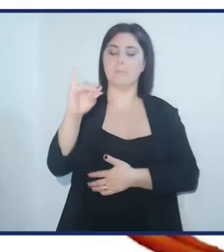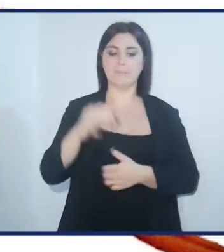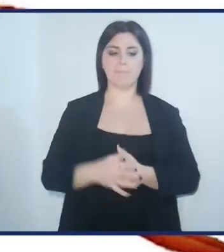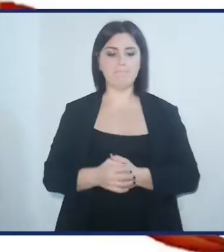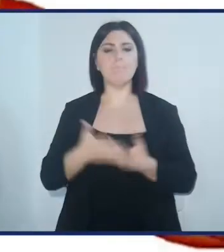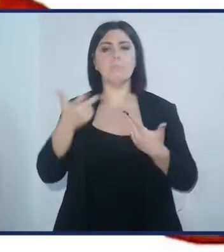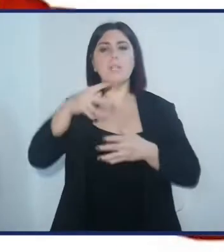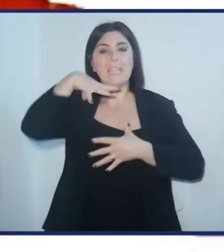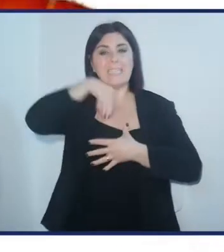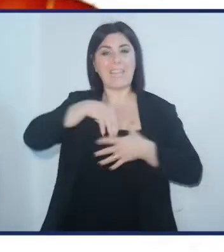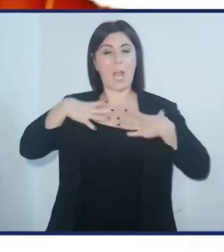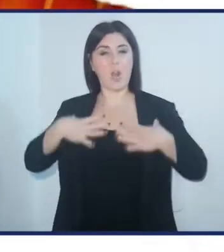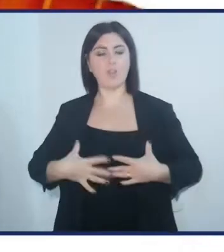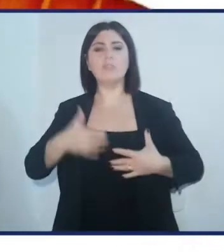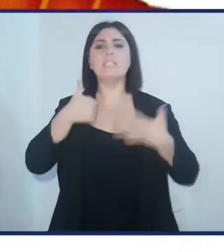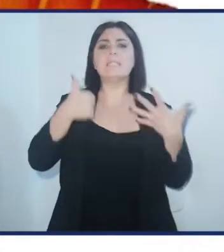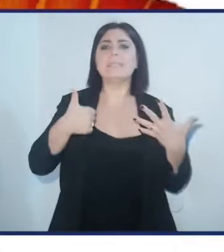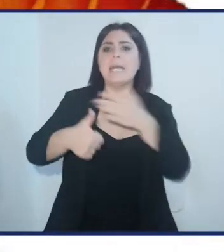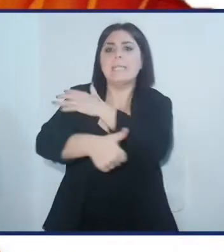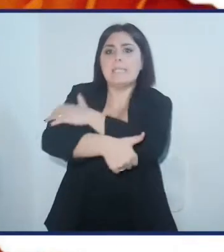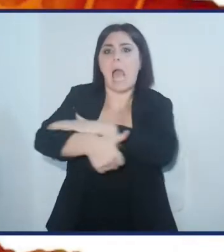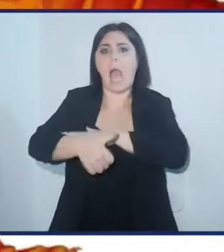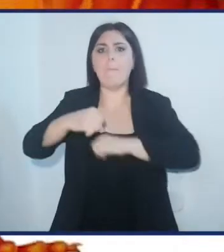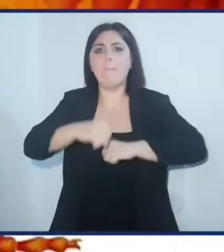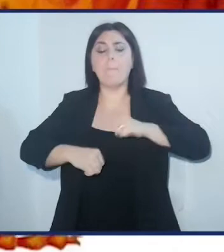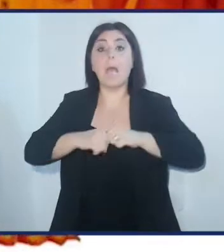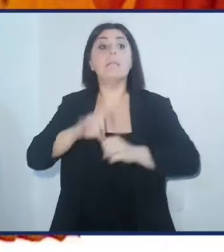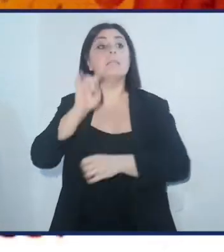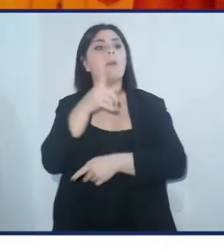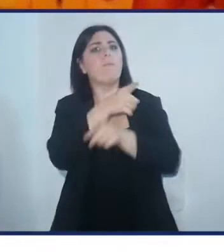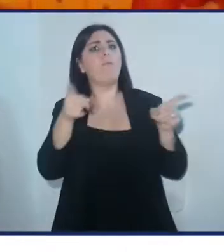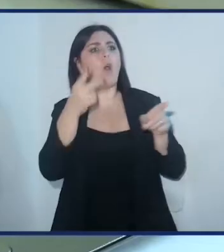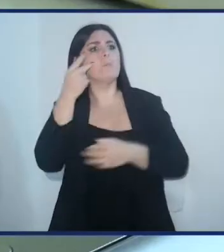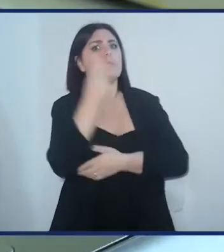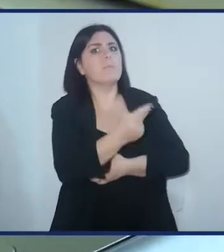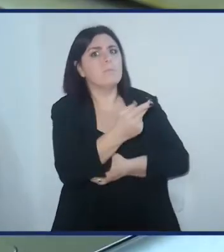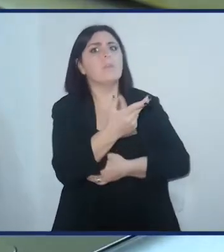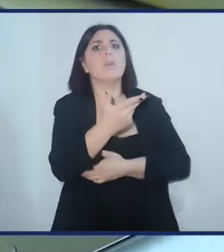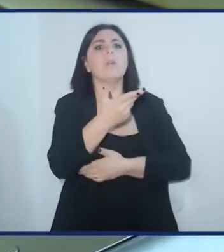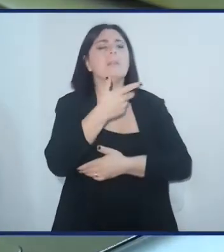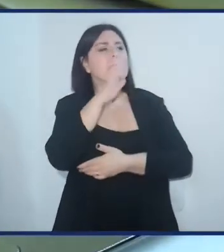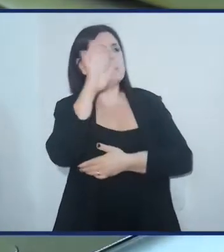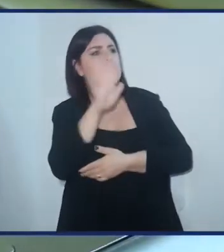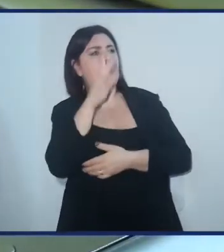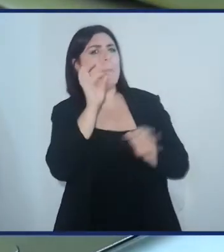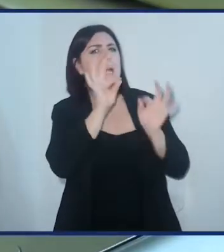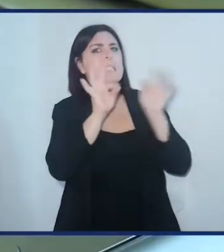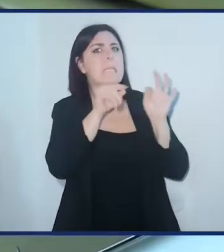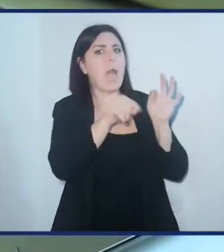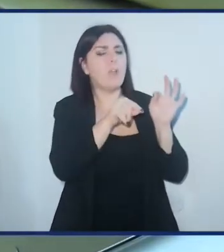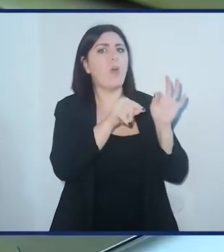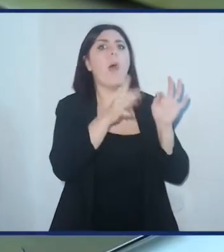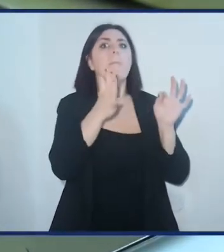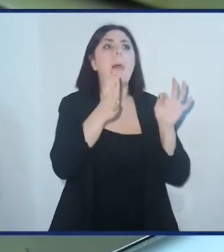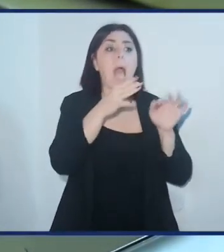sei zampe. Quindi nel momento in cui trovate un qualcosa che vi sembra un insetto, ma ha